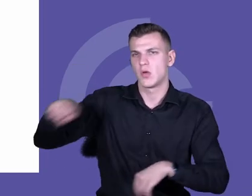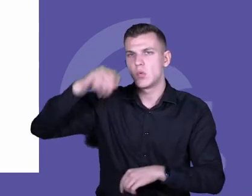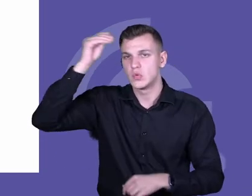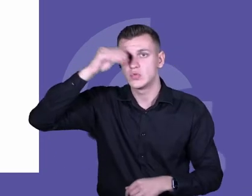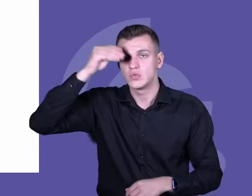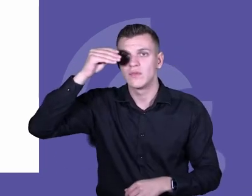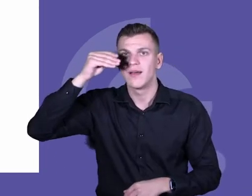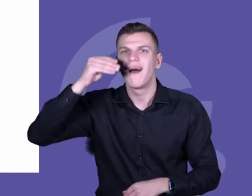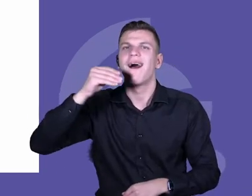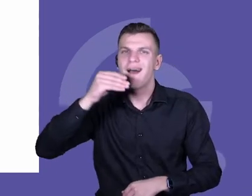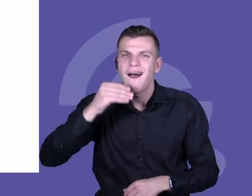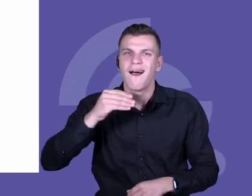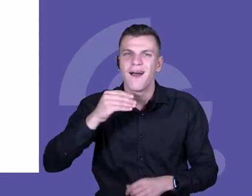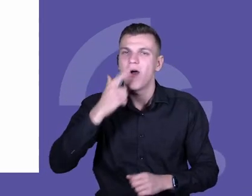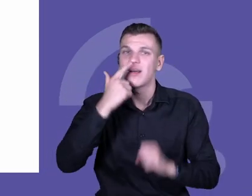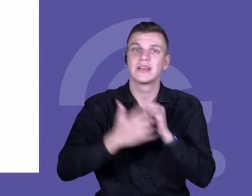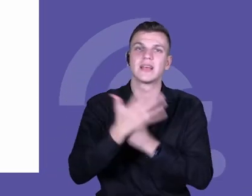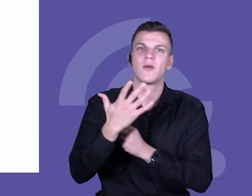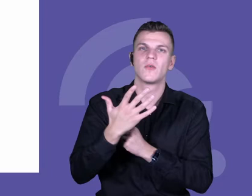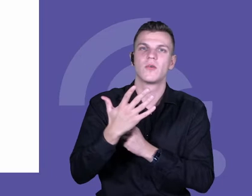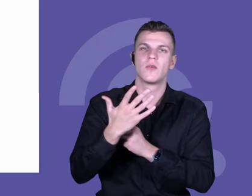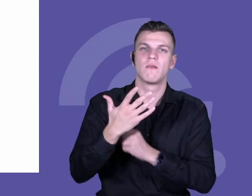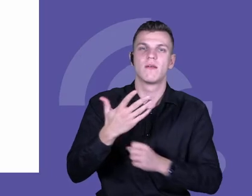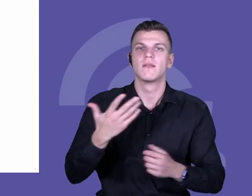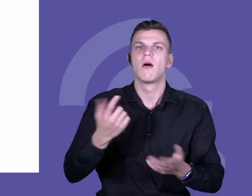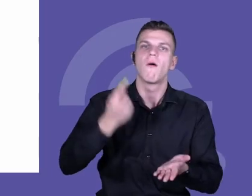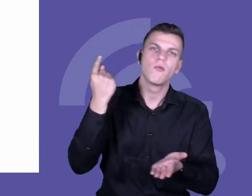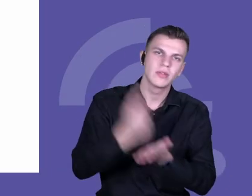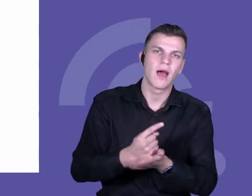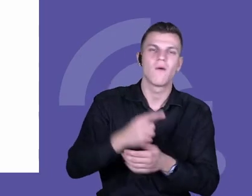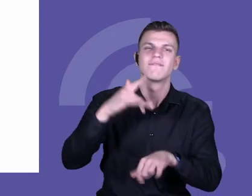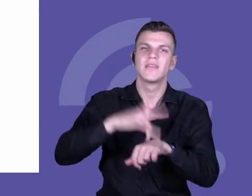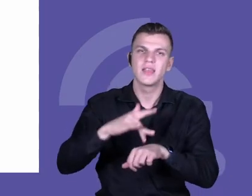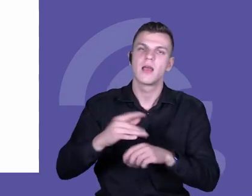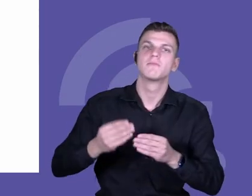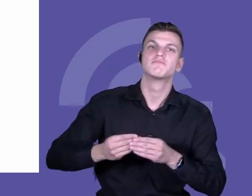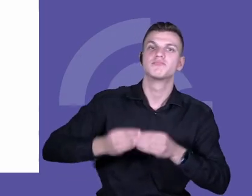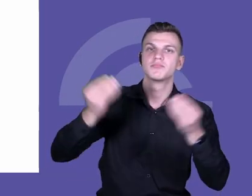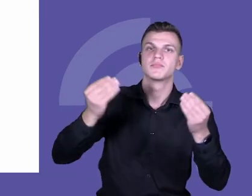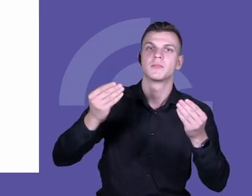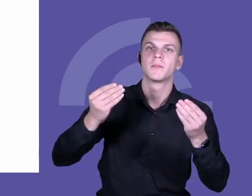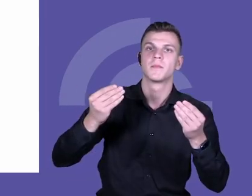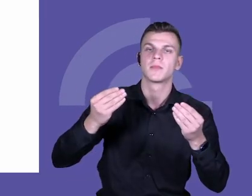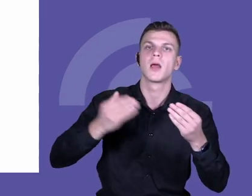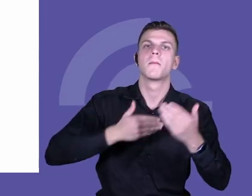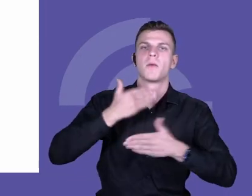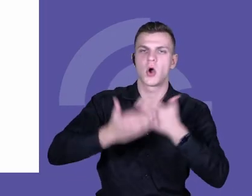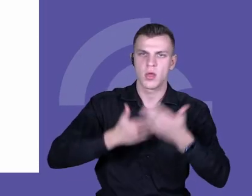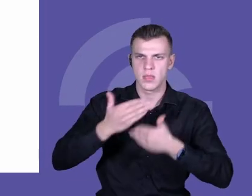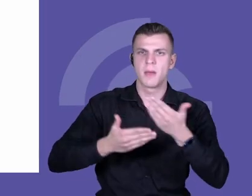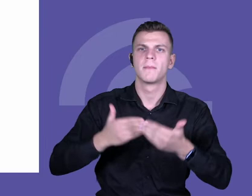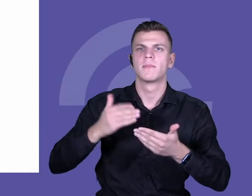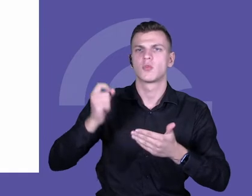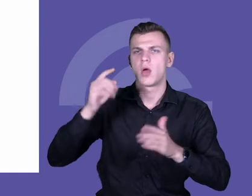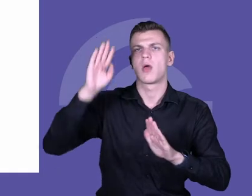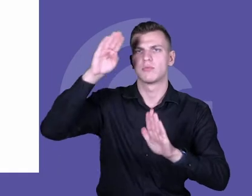postęp i osiągnięcia uczniów potem wyrównały się, co jest dosyć